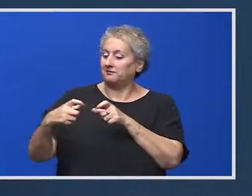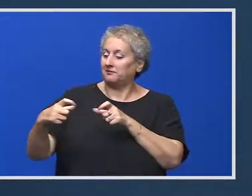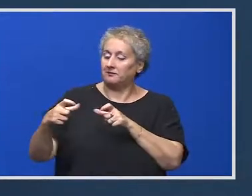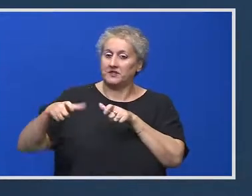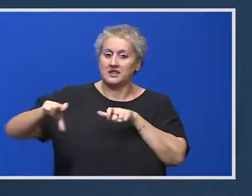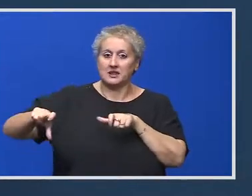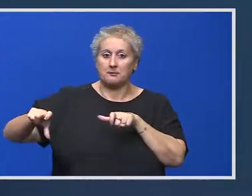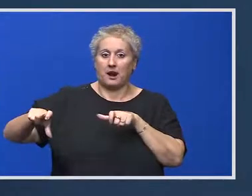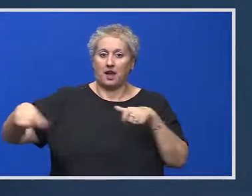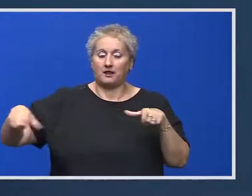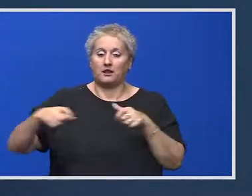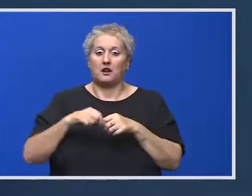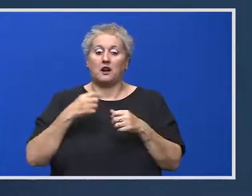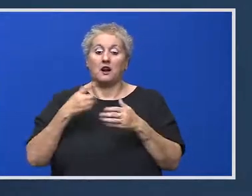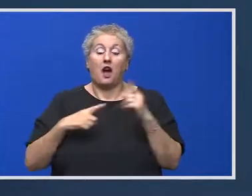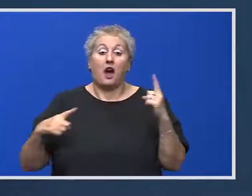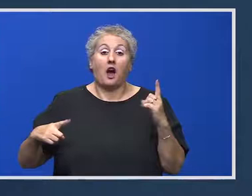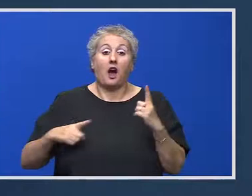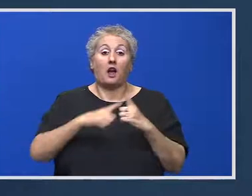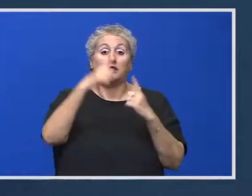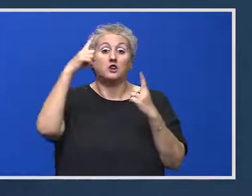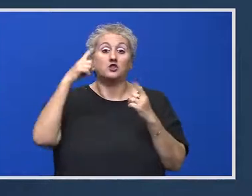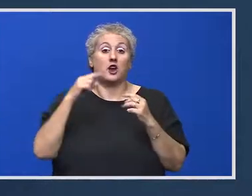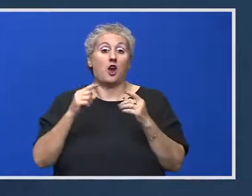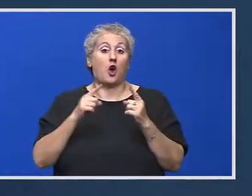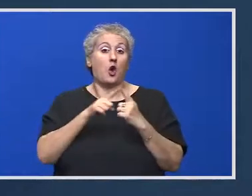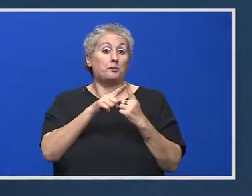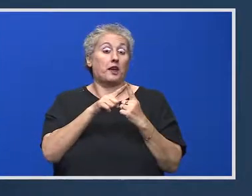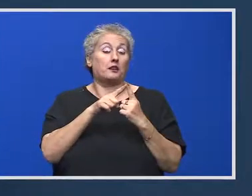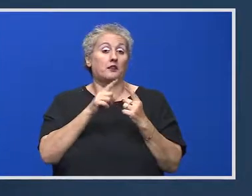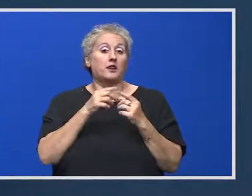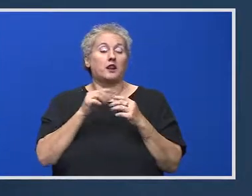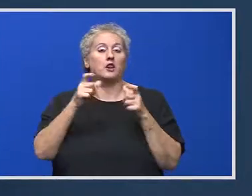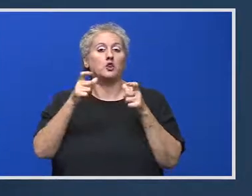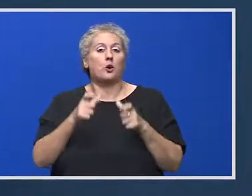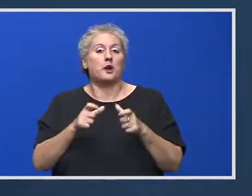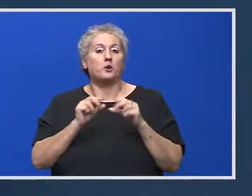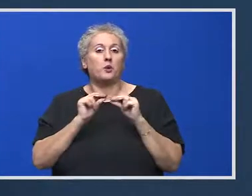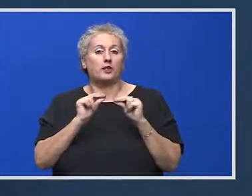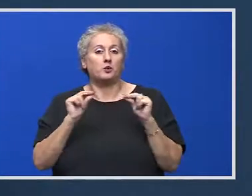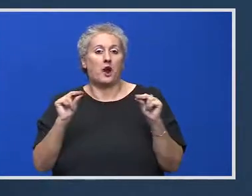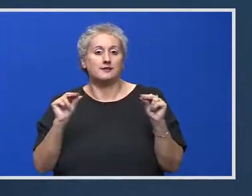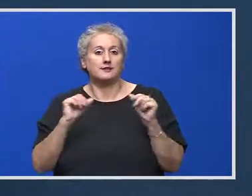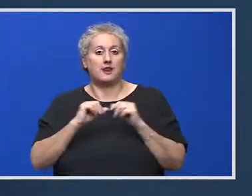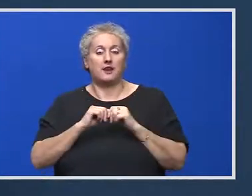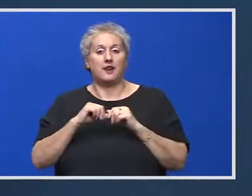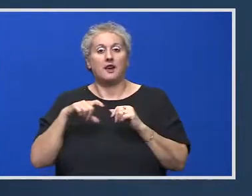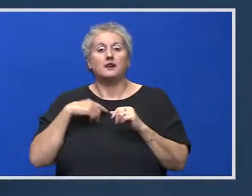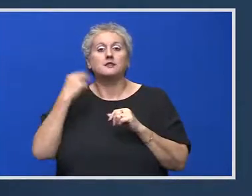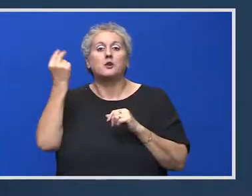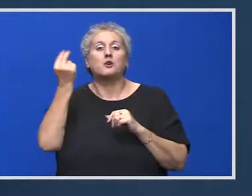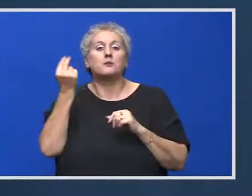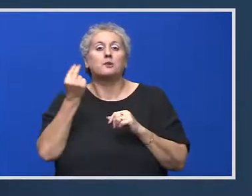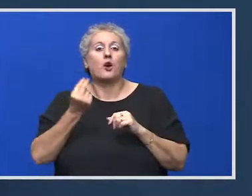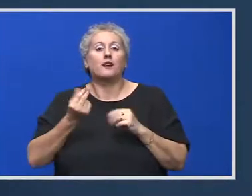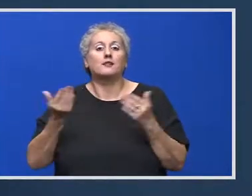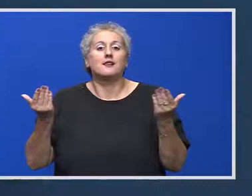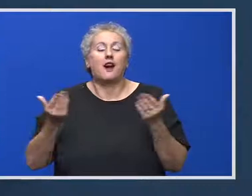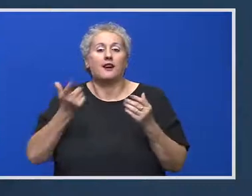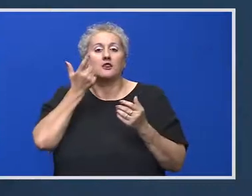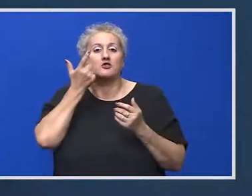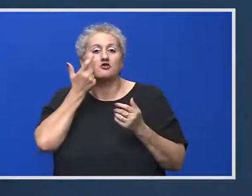atingerea obiectivelor din domeniul educației. Este un proiect care